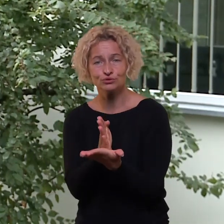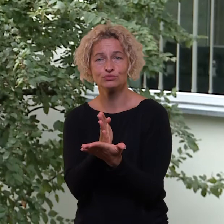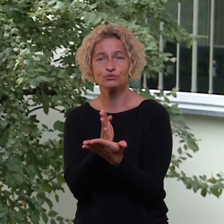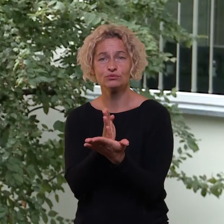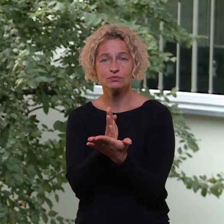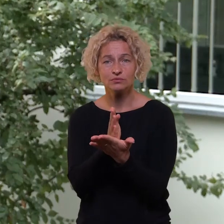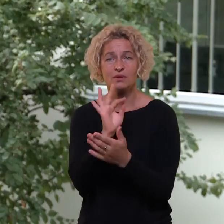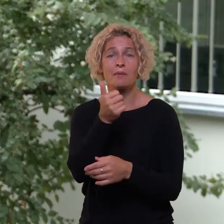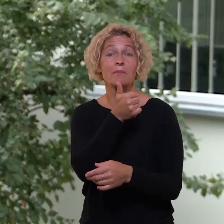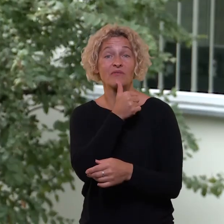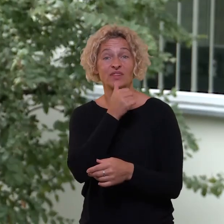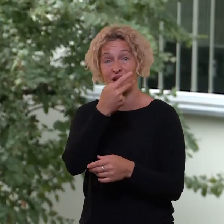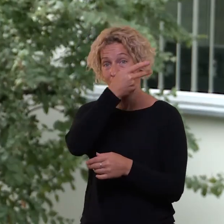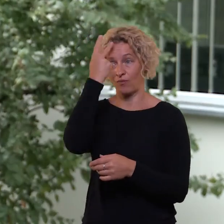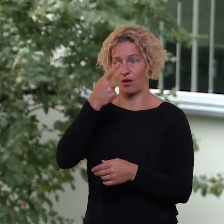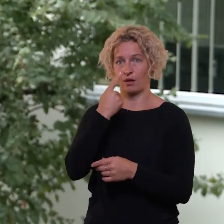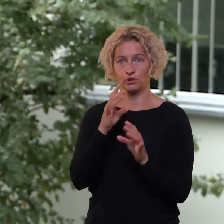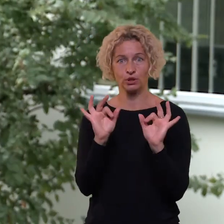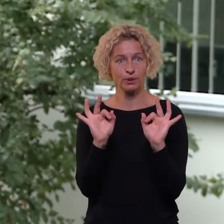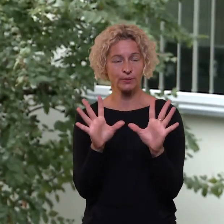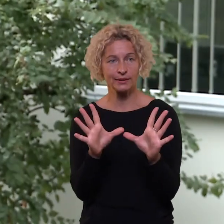neturime registruotų lietuvių kalbos,